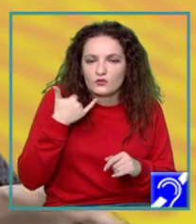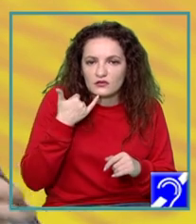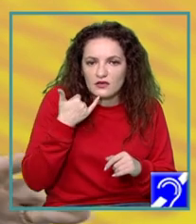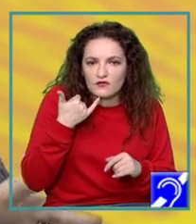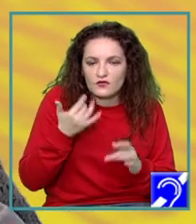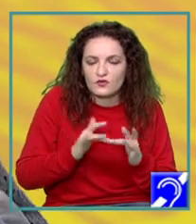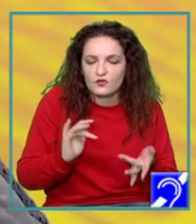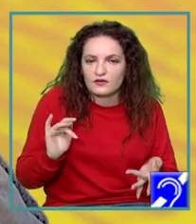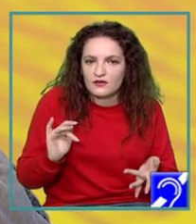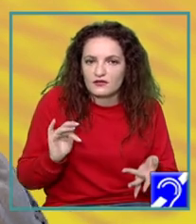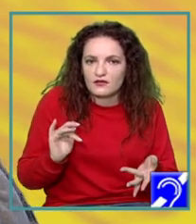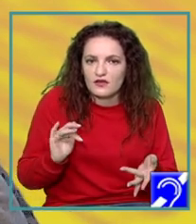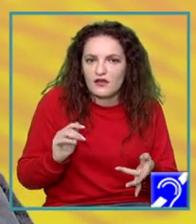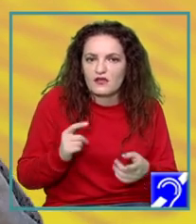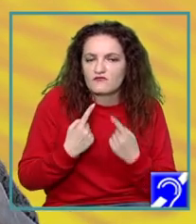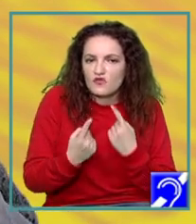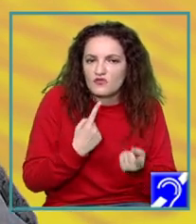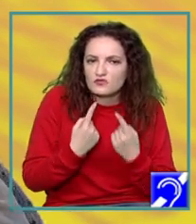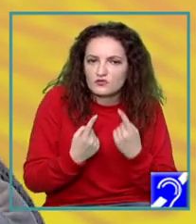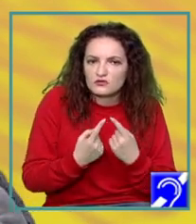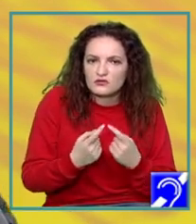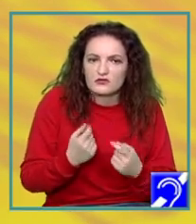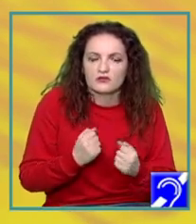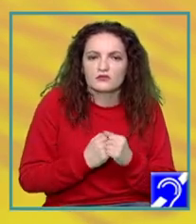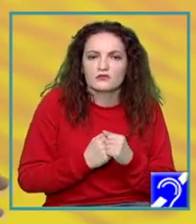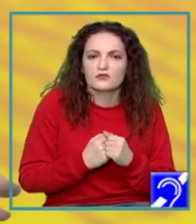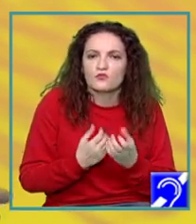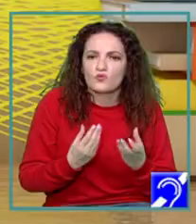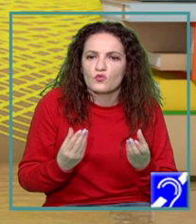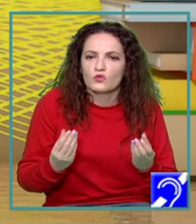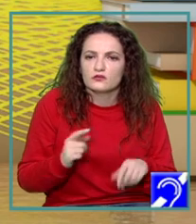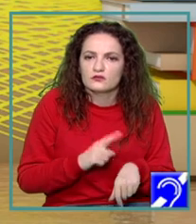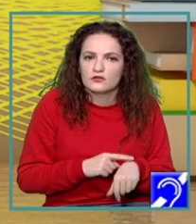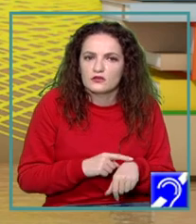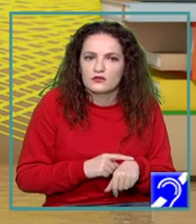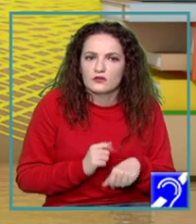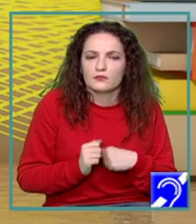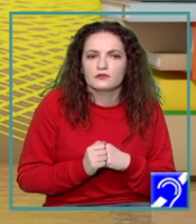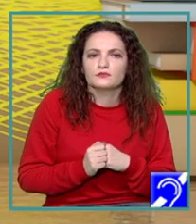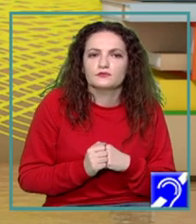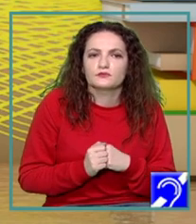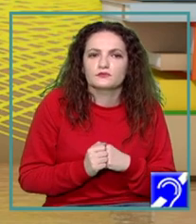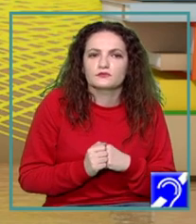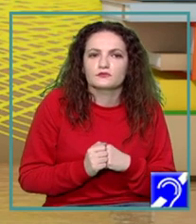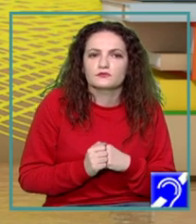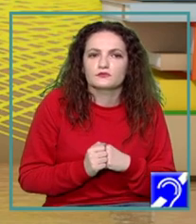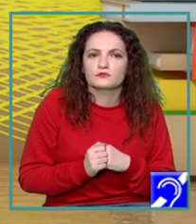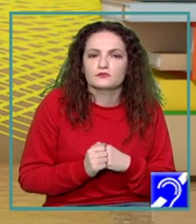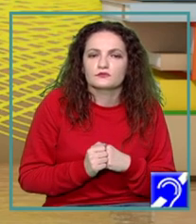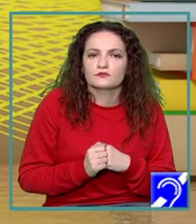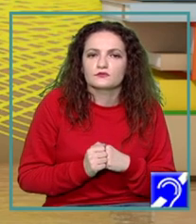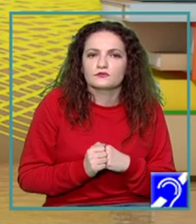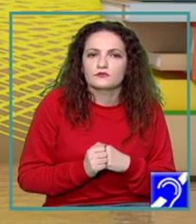vom intra pe site-uri de socializare și acolo vom pierde noțiunea timpului. Și pentru că tot vorbim de pierde noțiunea